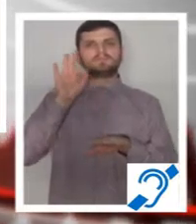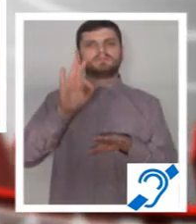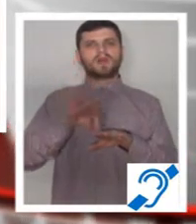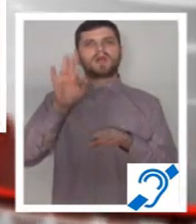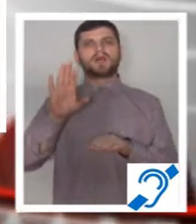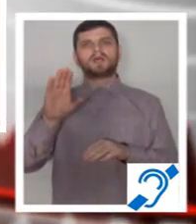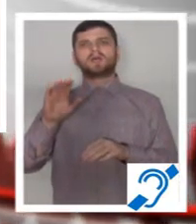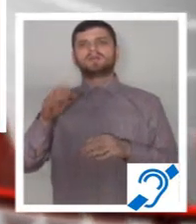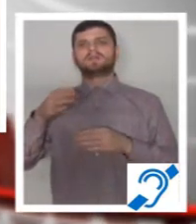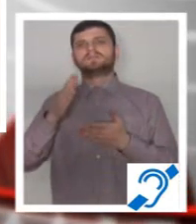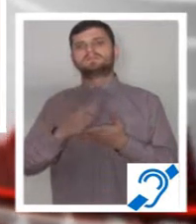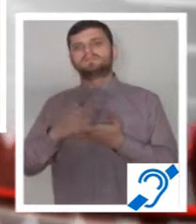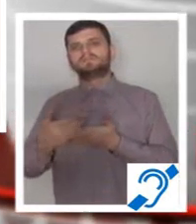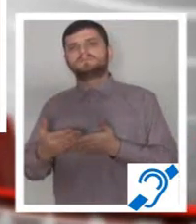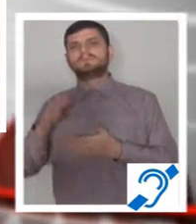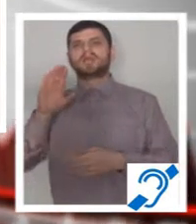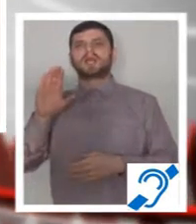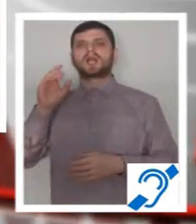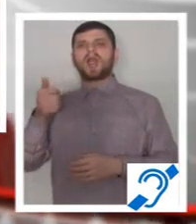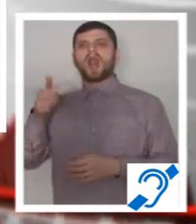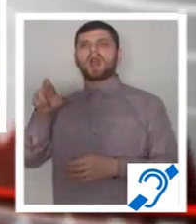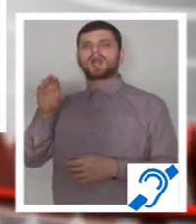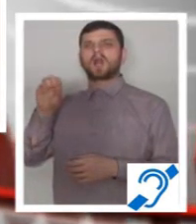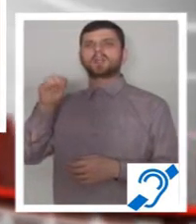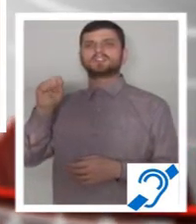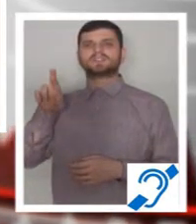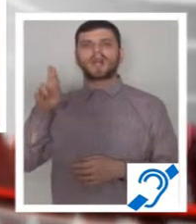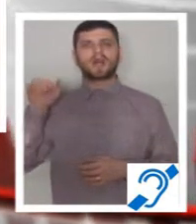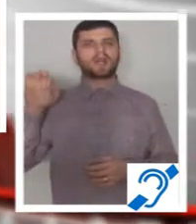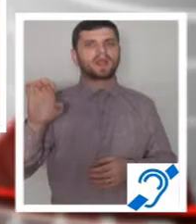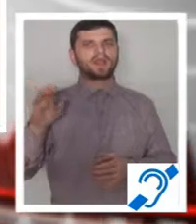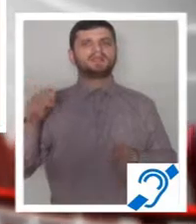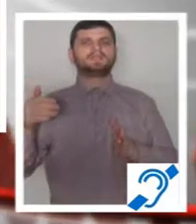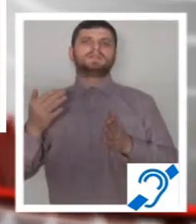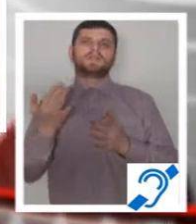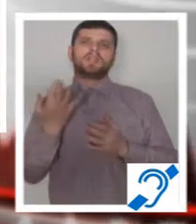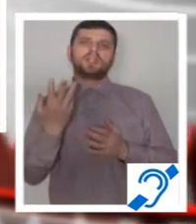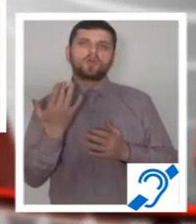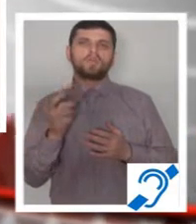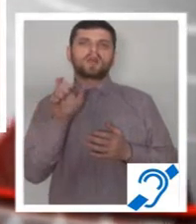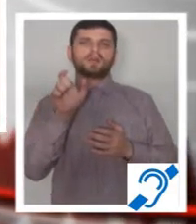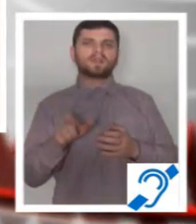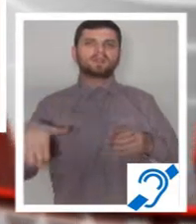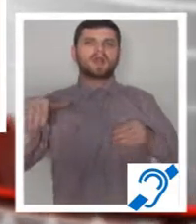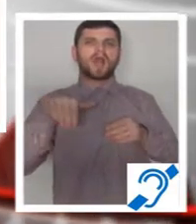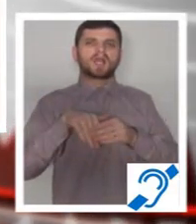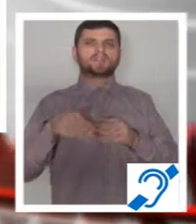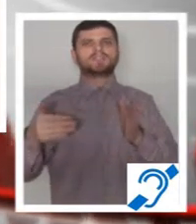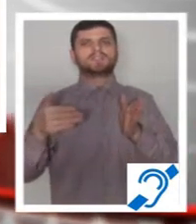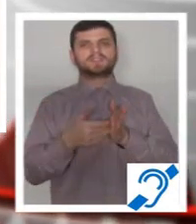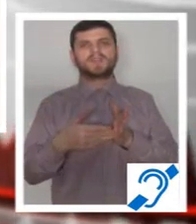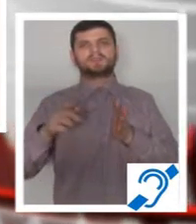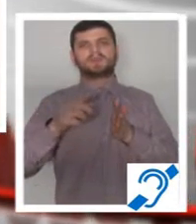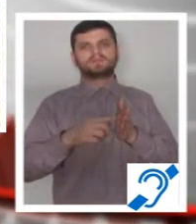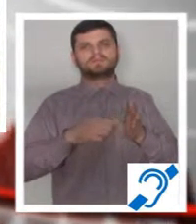este clar că numărul de salariati din caroserie va trebui să scadă. Nu se va întâmpla mâine,